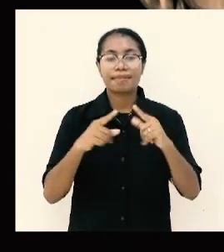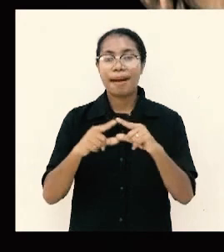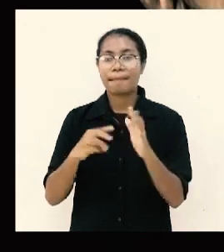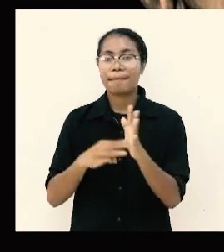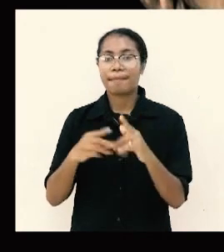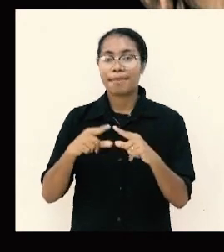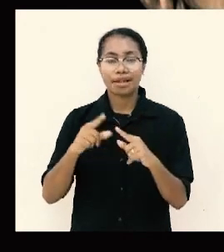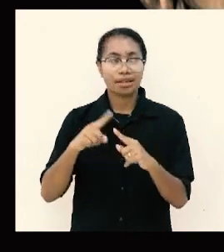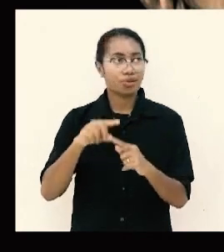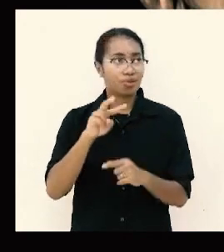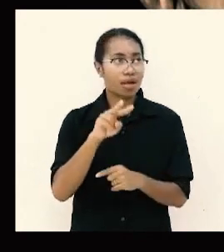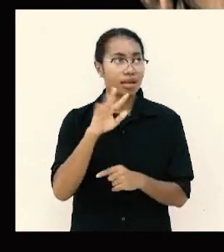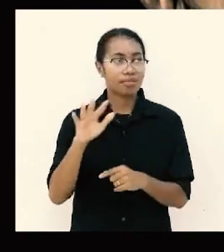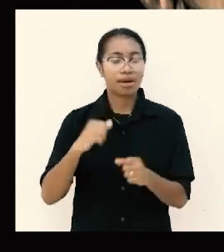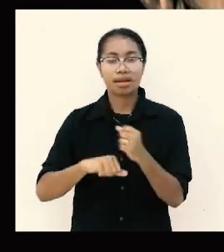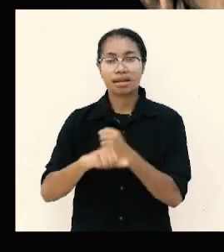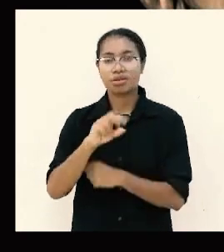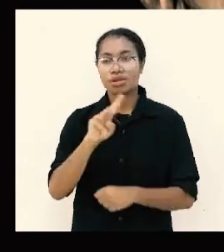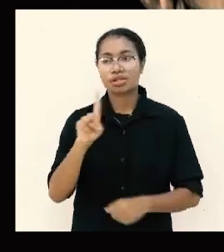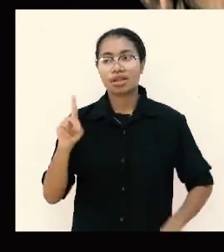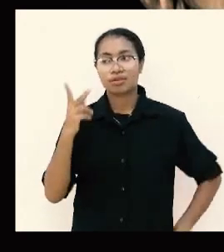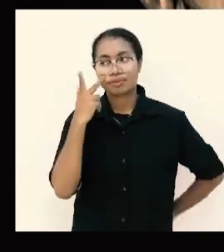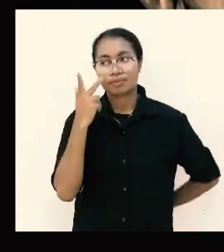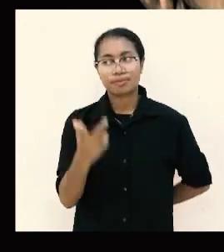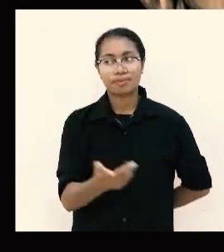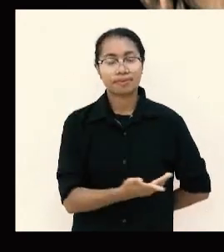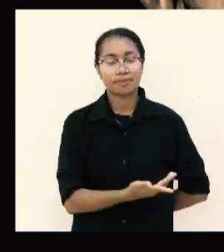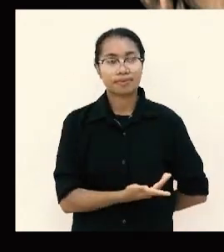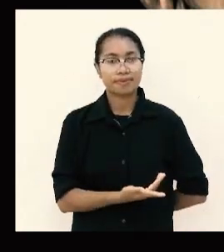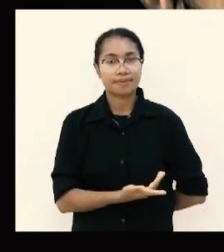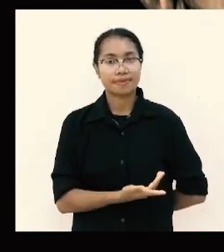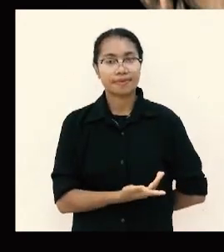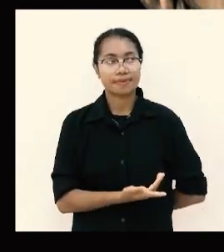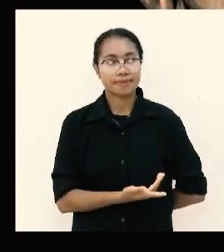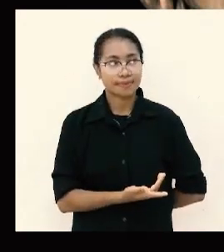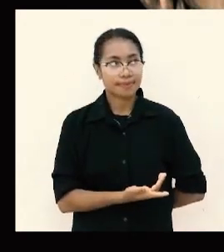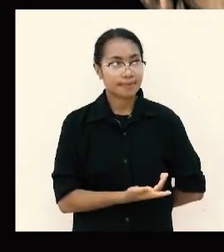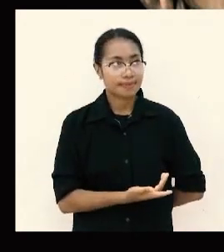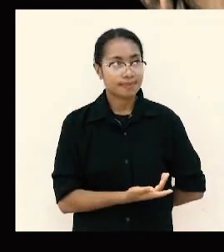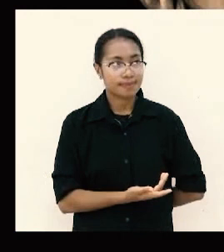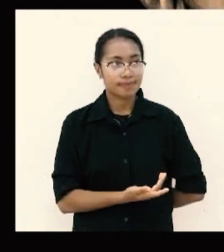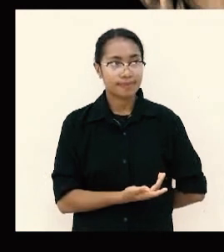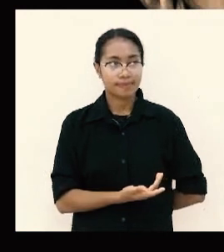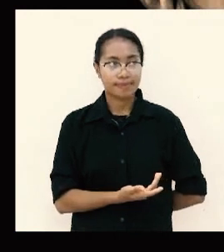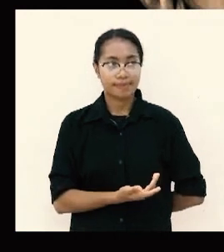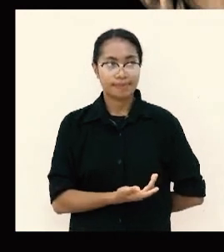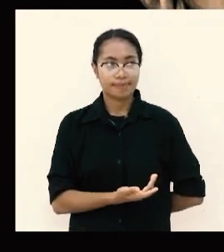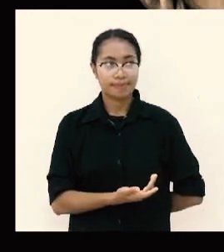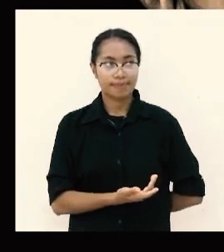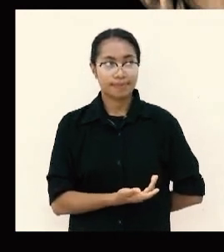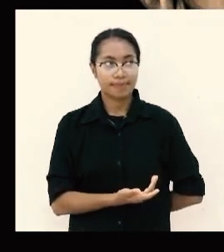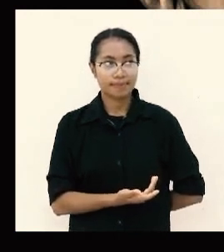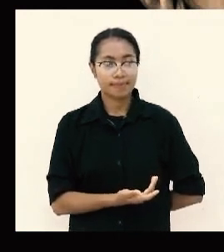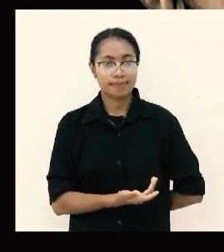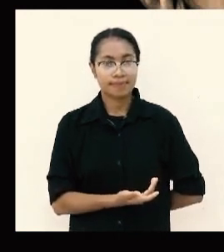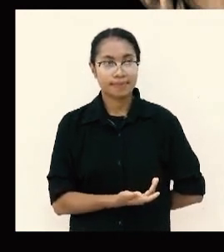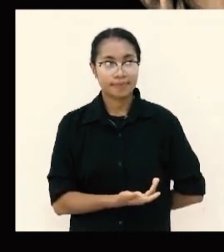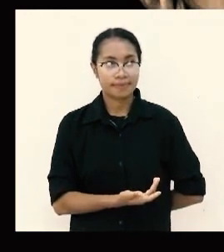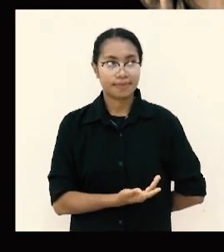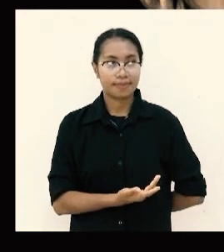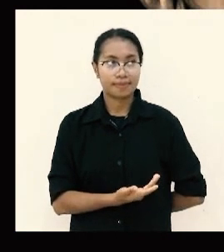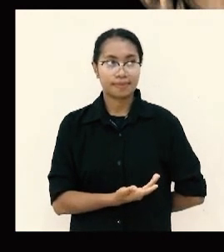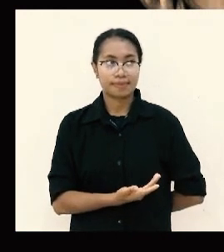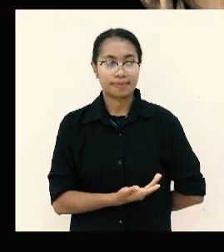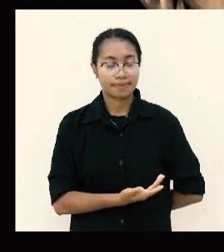21 maka aku memerintahkan berkatku kepadamu aku perintahkan ulangan 28 ayat 8